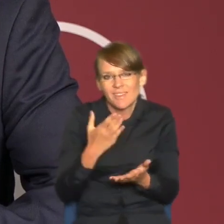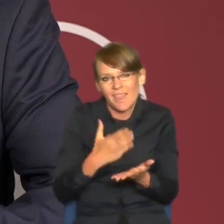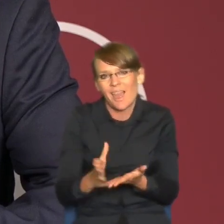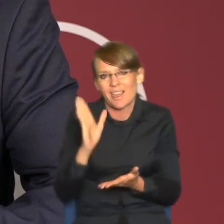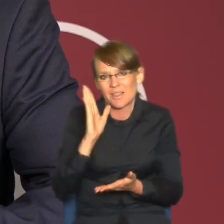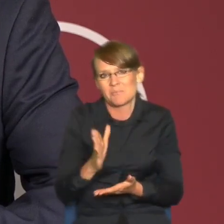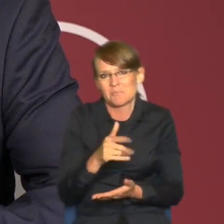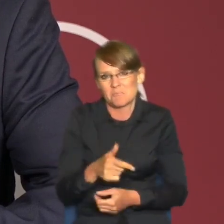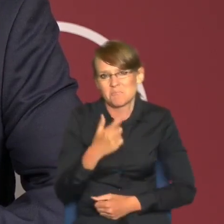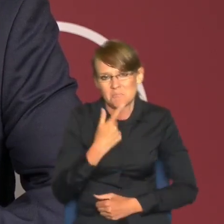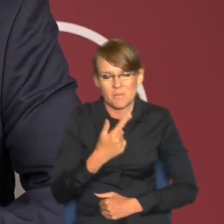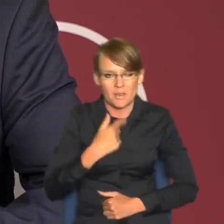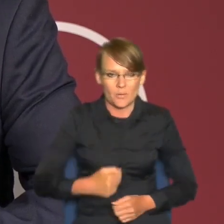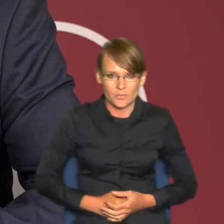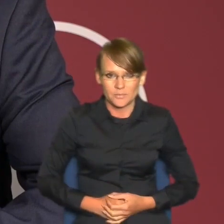opornie szło.